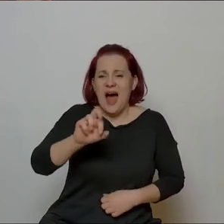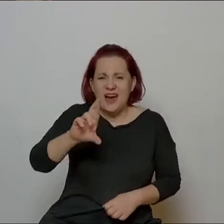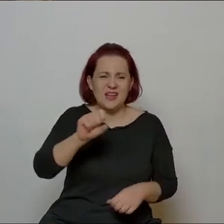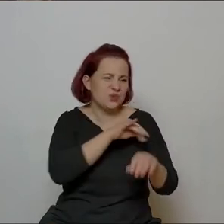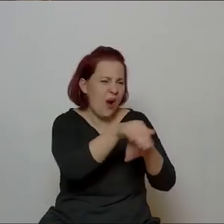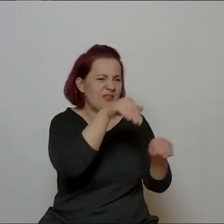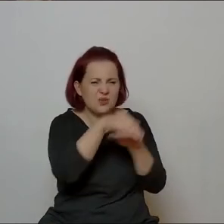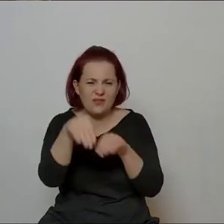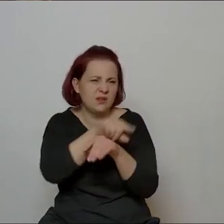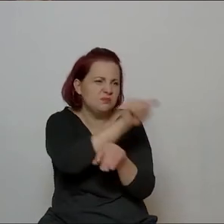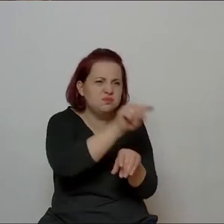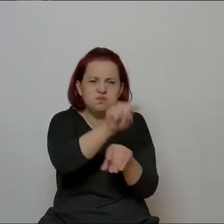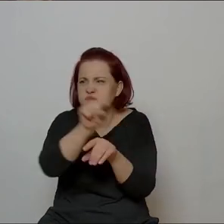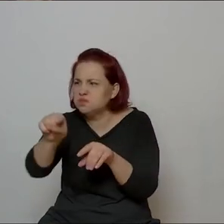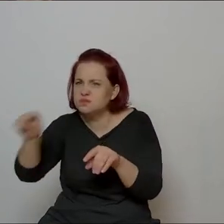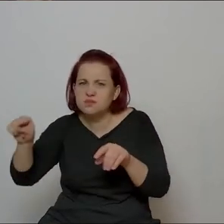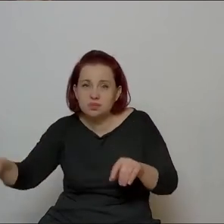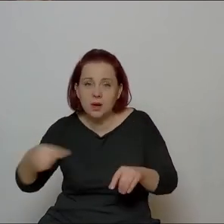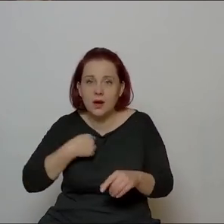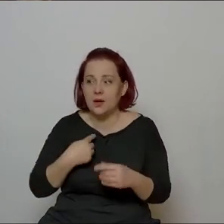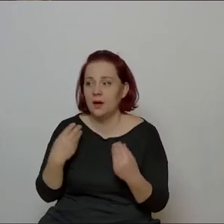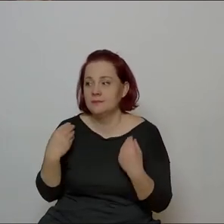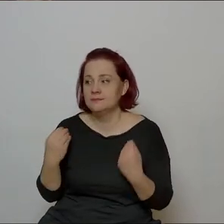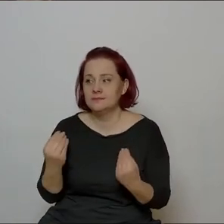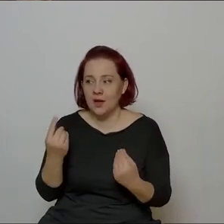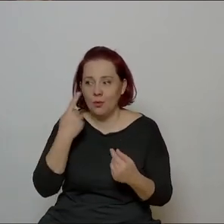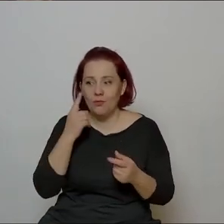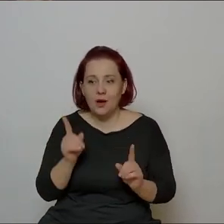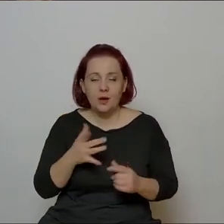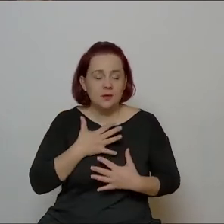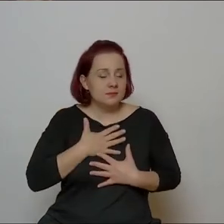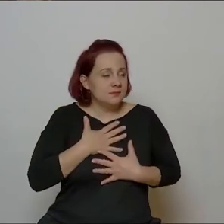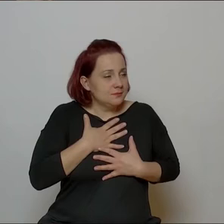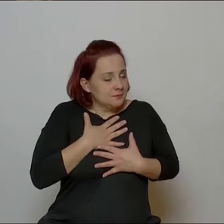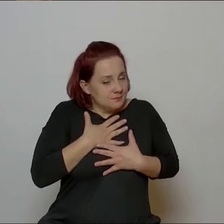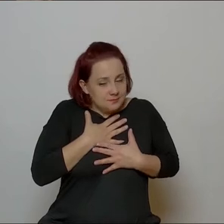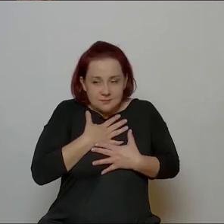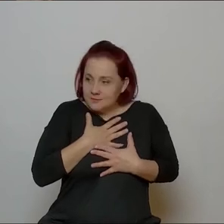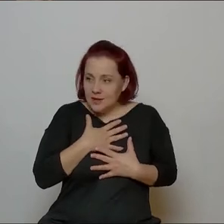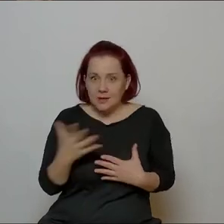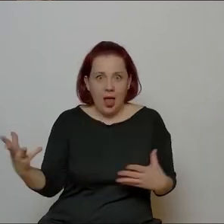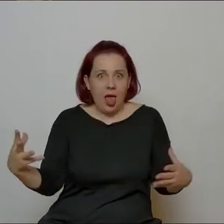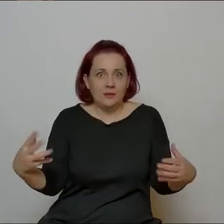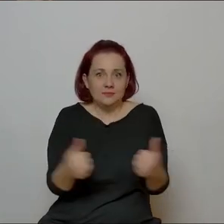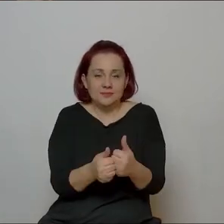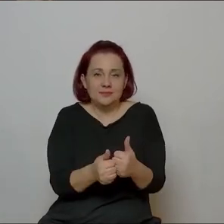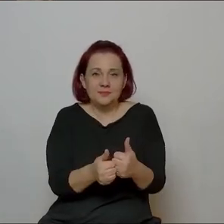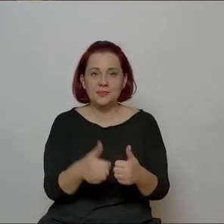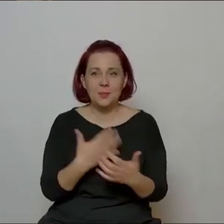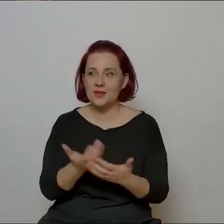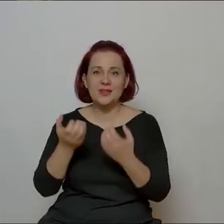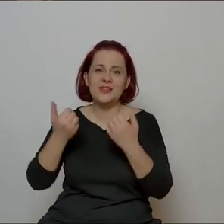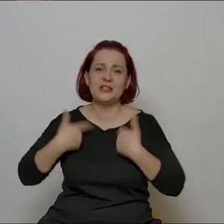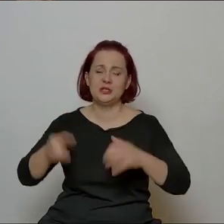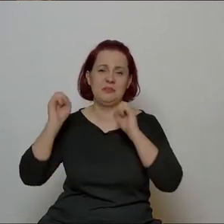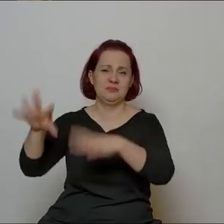dyrygentów, Semkowa, Skrowaczewskiego. Uważałam, że to jest zaszczyt, w ogóle... A dlaczego go wiozłam? Dlatego, że nie chcieliśmy go puścić do byle